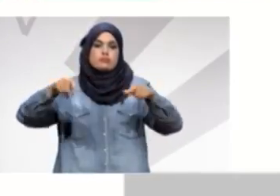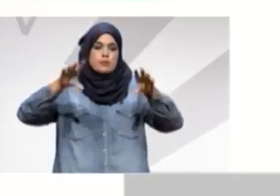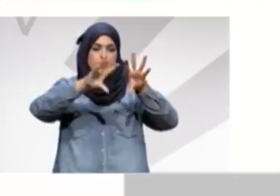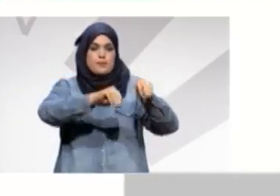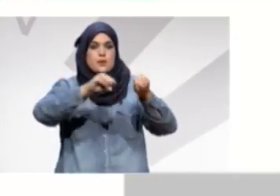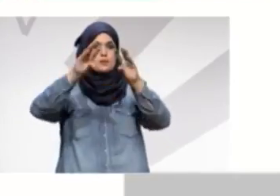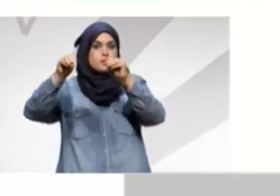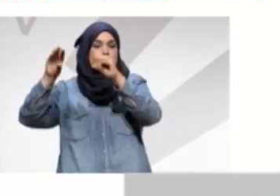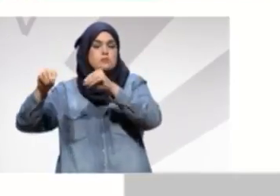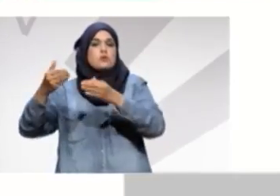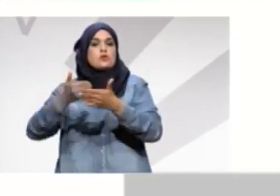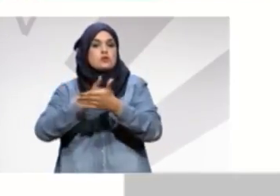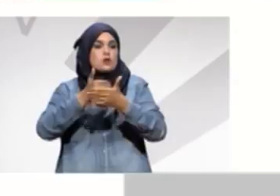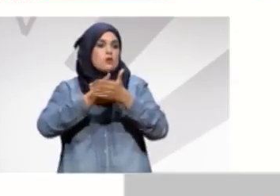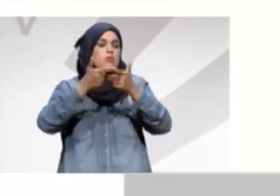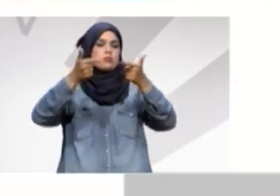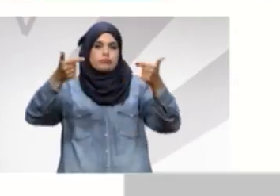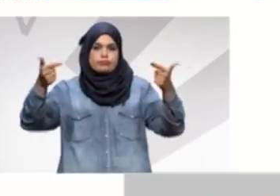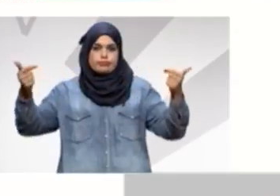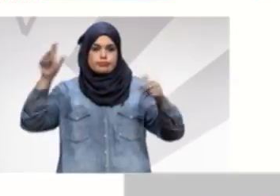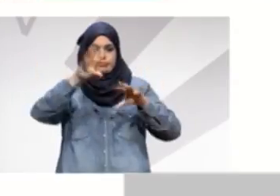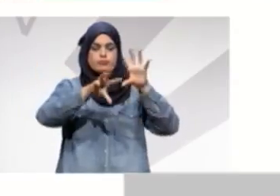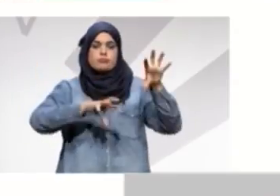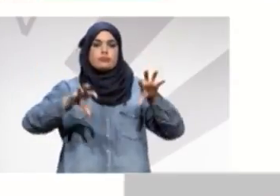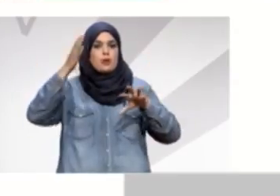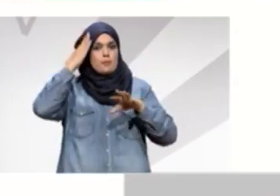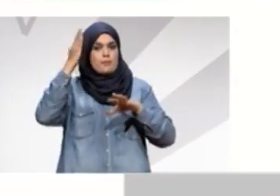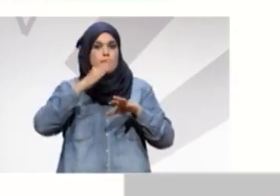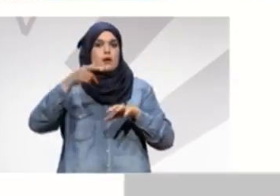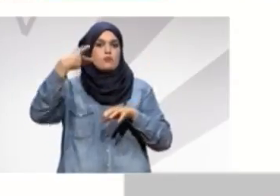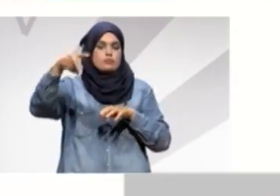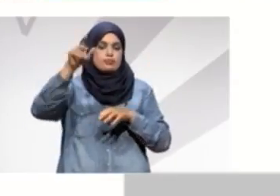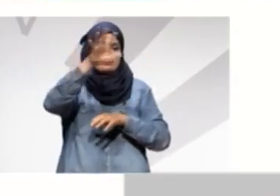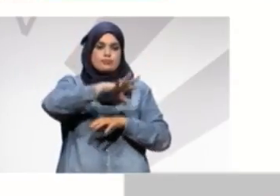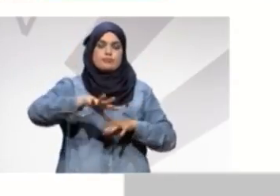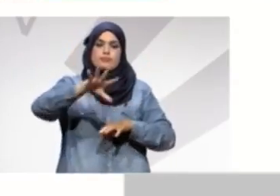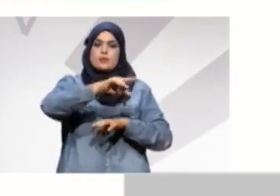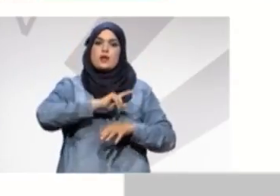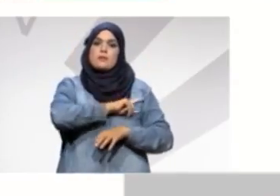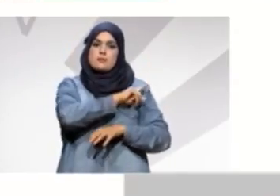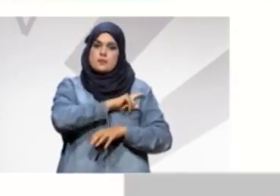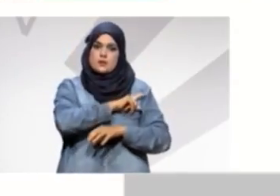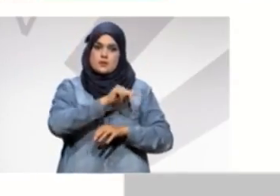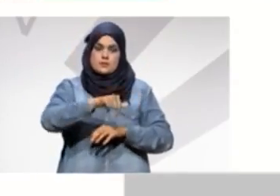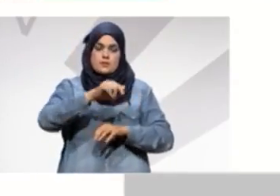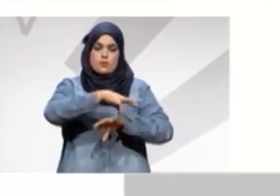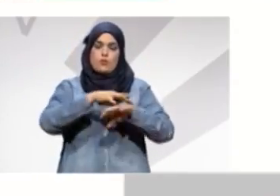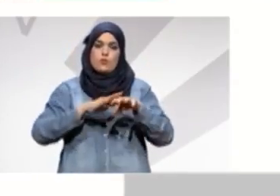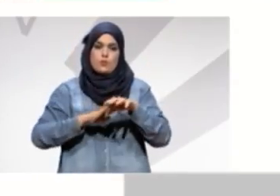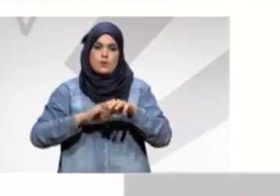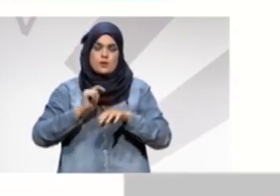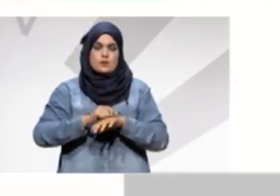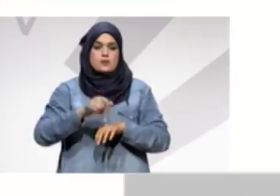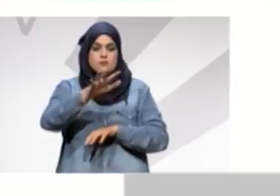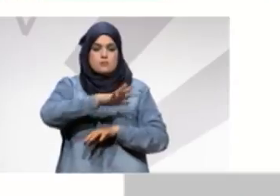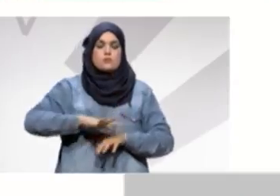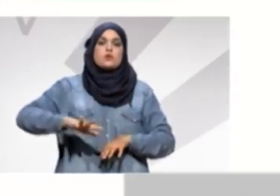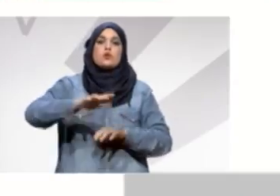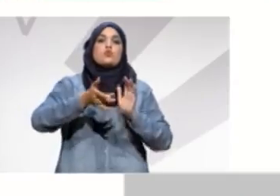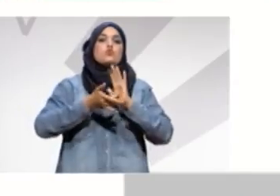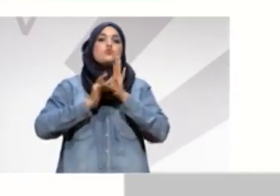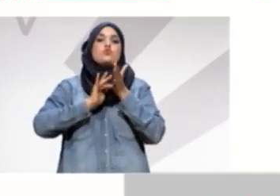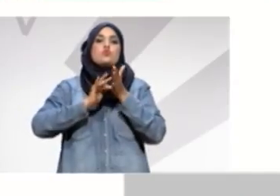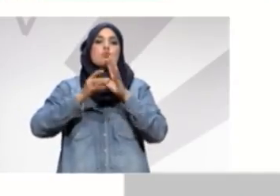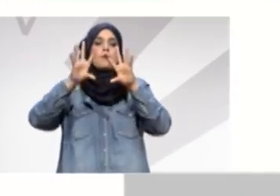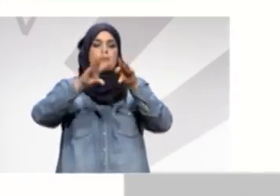صوت أهالينا في جربة في سدويكش في جلالة في جرجيس في الجريبيس في أي مكان من ولاية